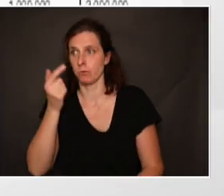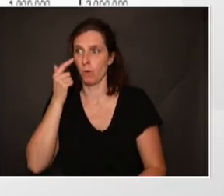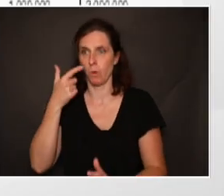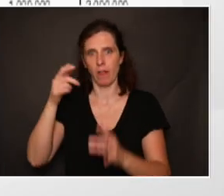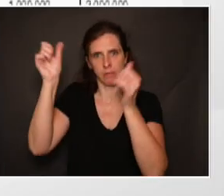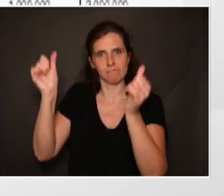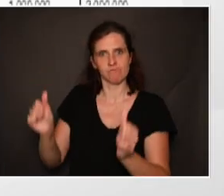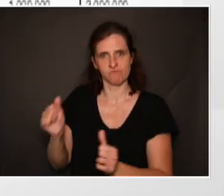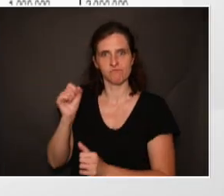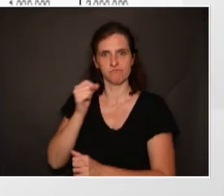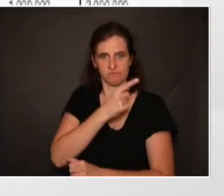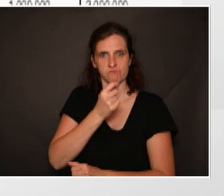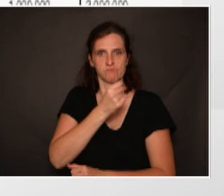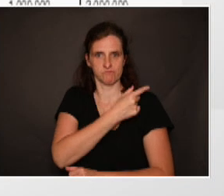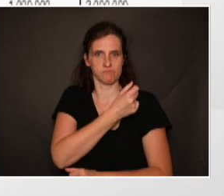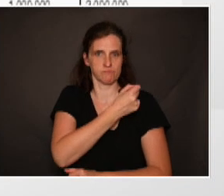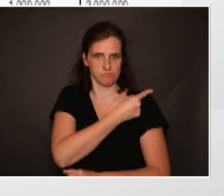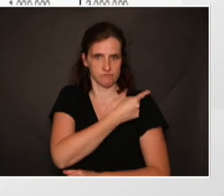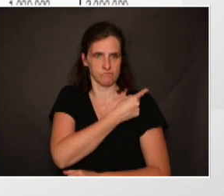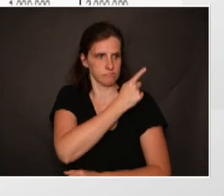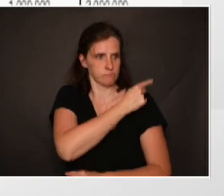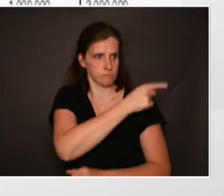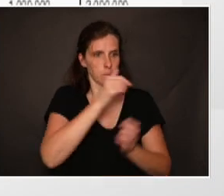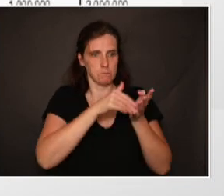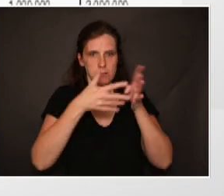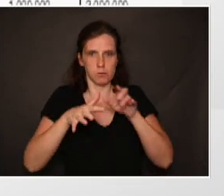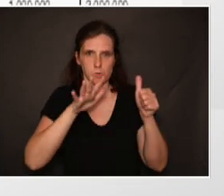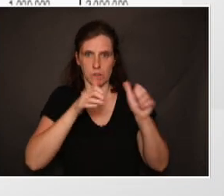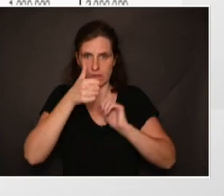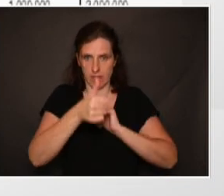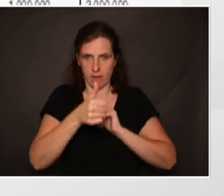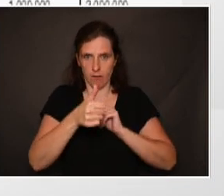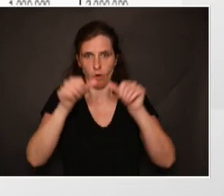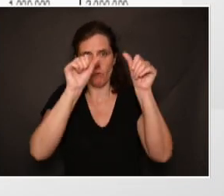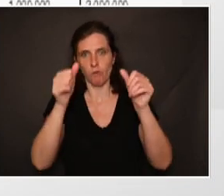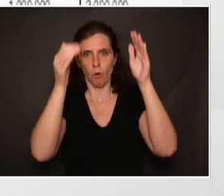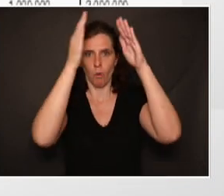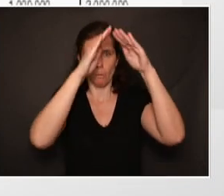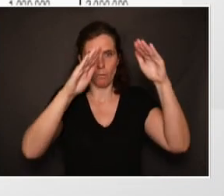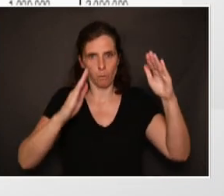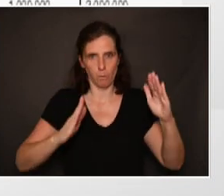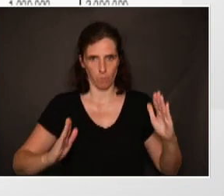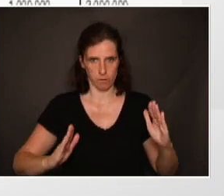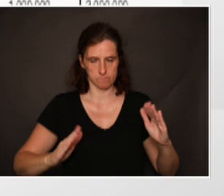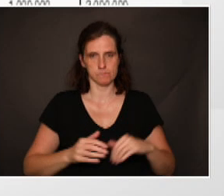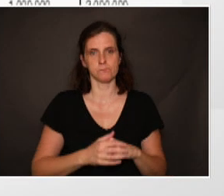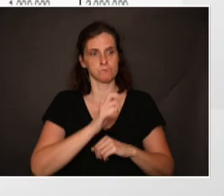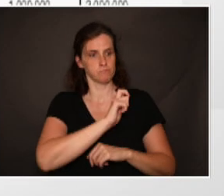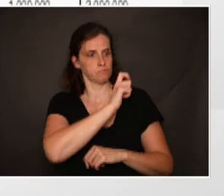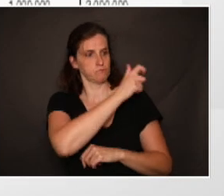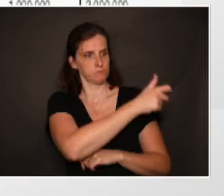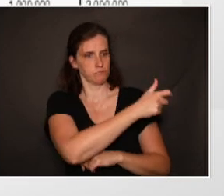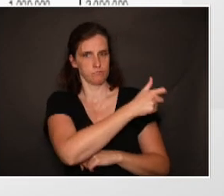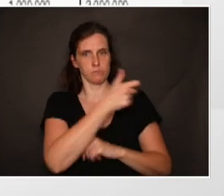représentées trois pyramides des âges. Celle de 1961 qui a une forme pyramidale, puis celle